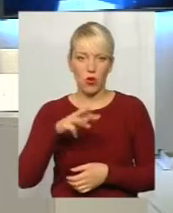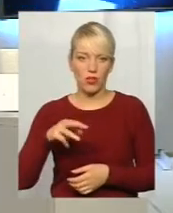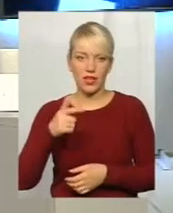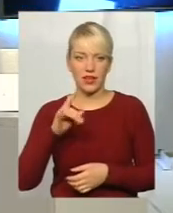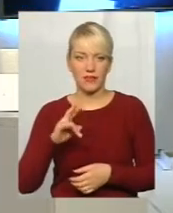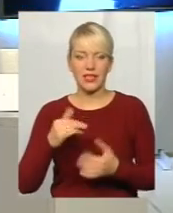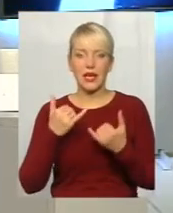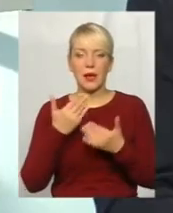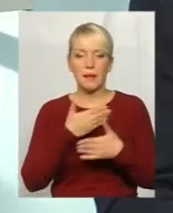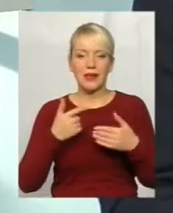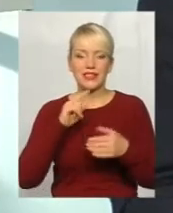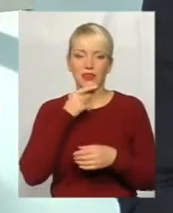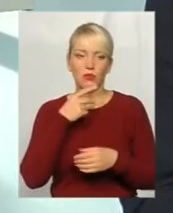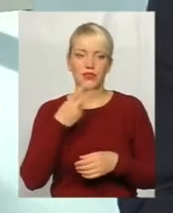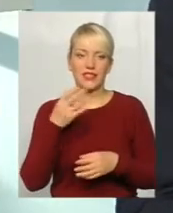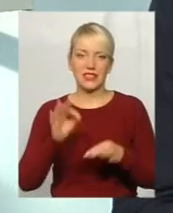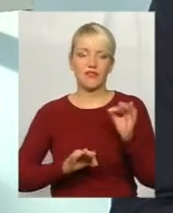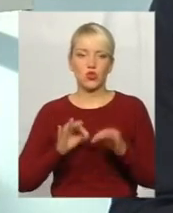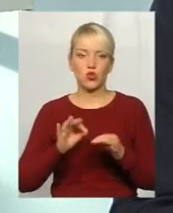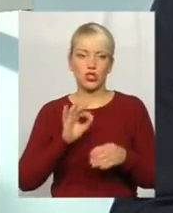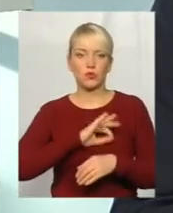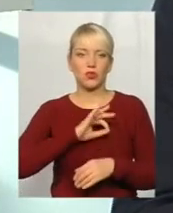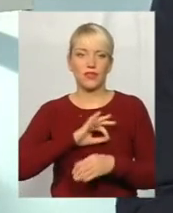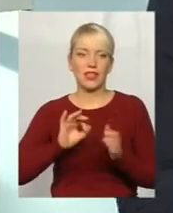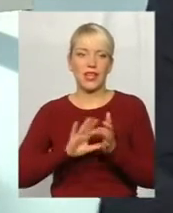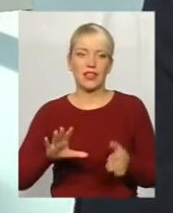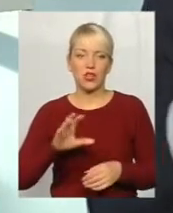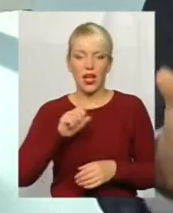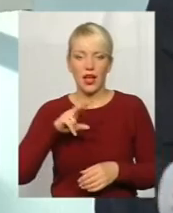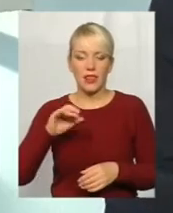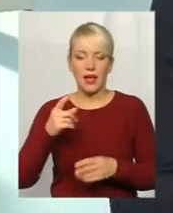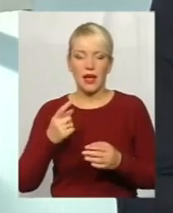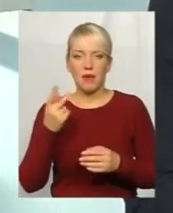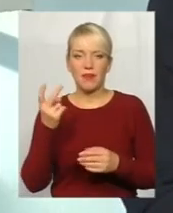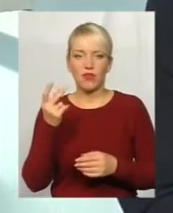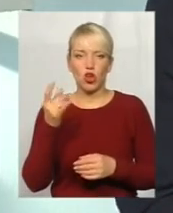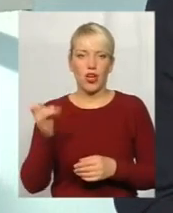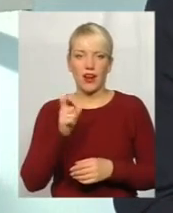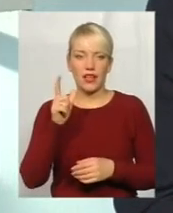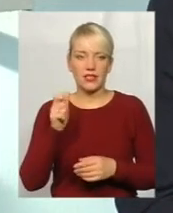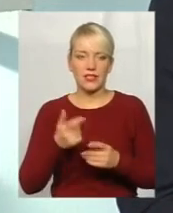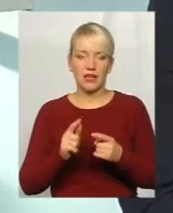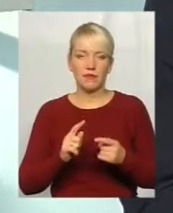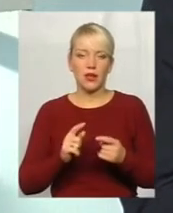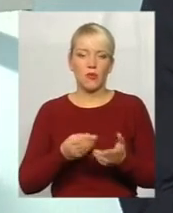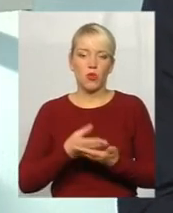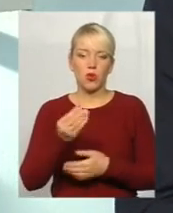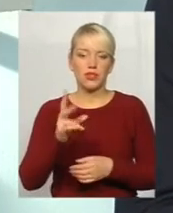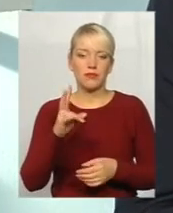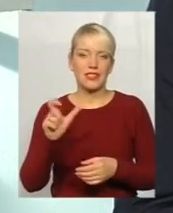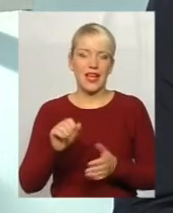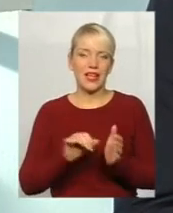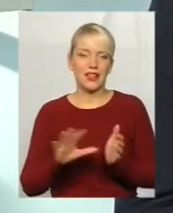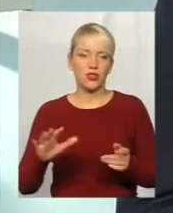зекономили там біля 20% споживання електронергії, але півтора рази платимо більше за електронерію. Тому це,